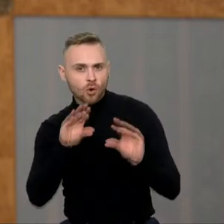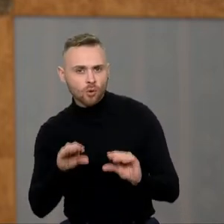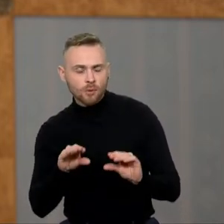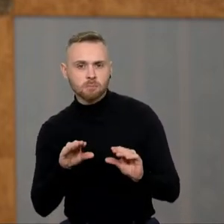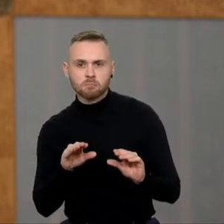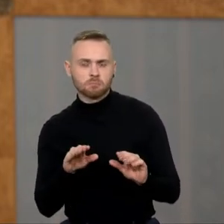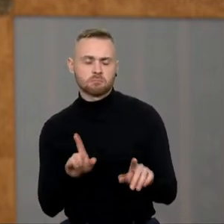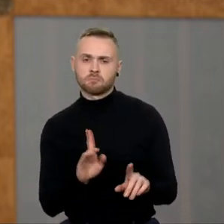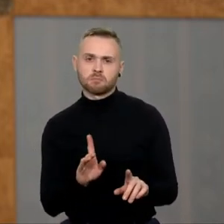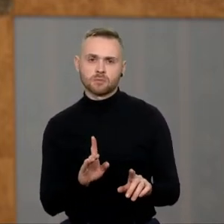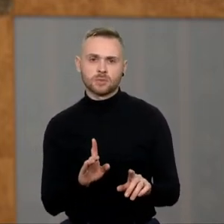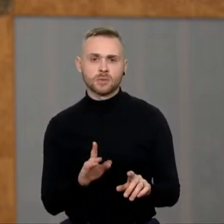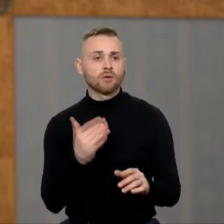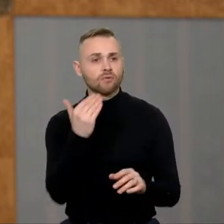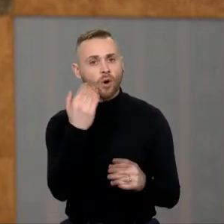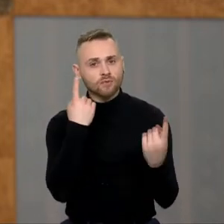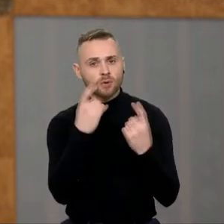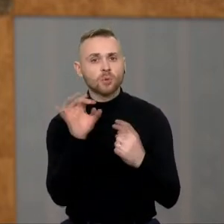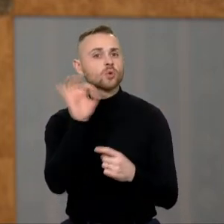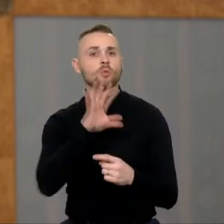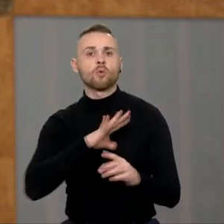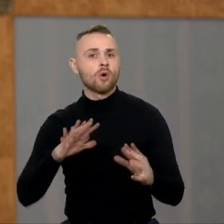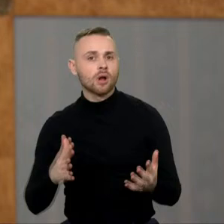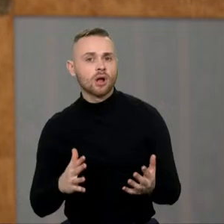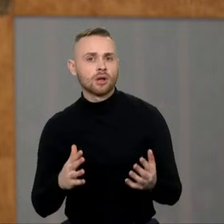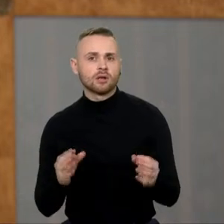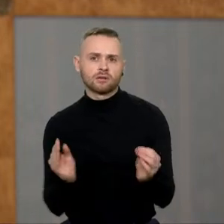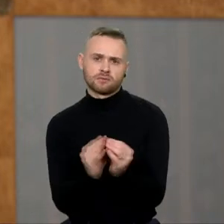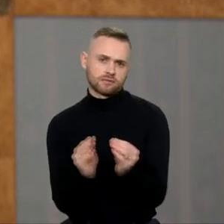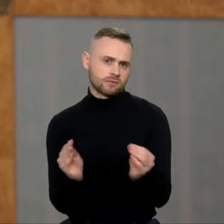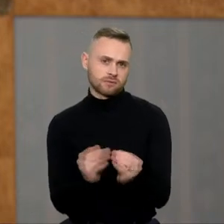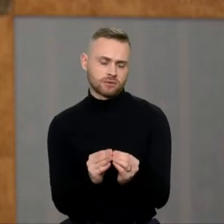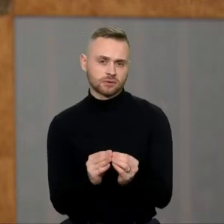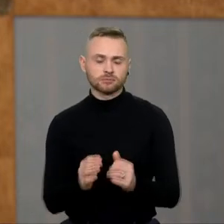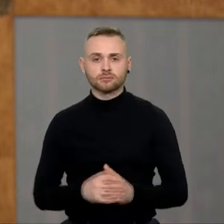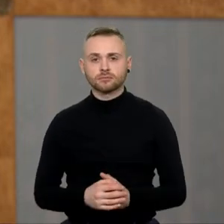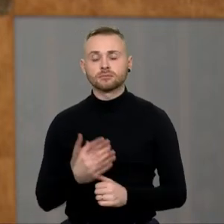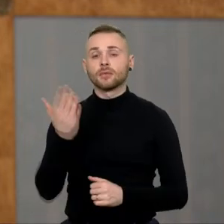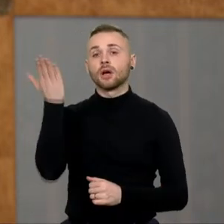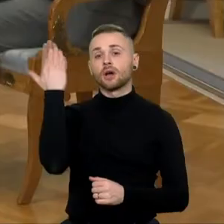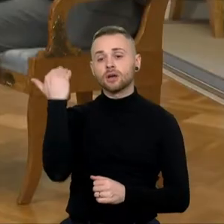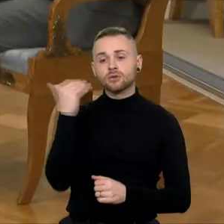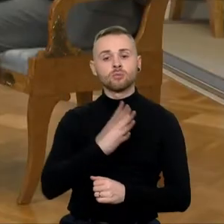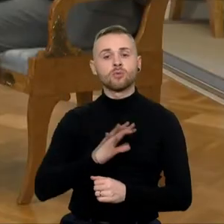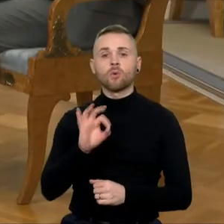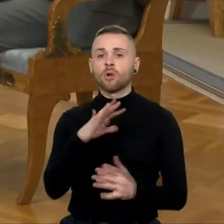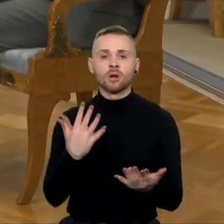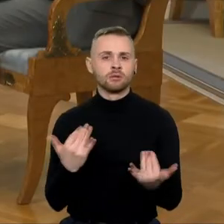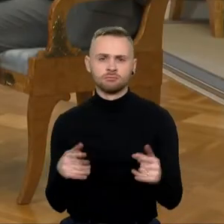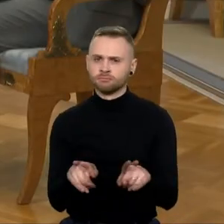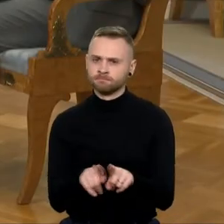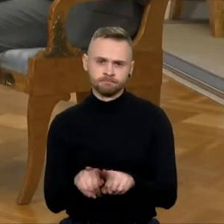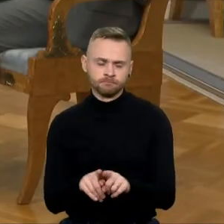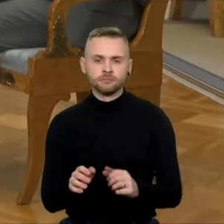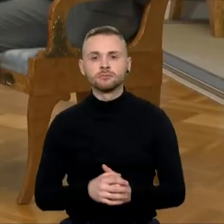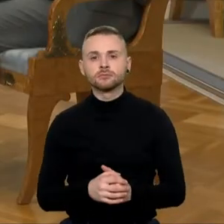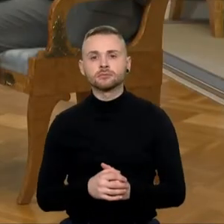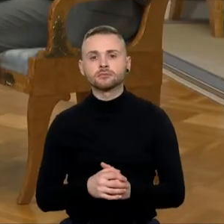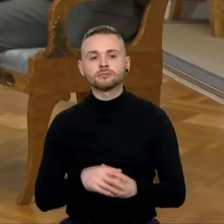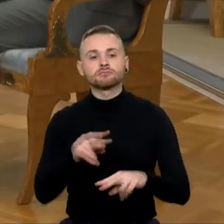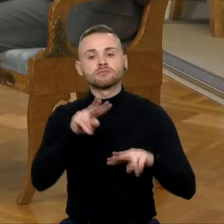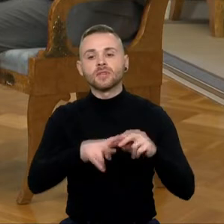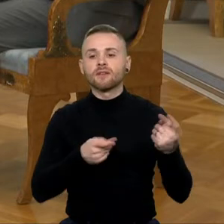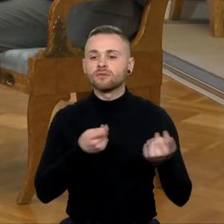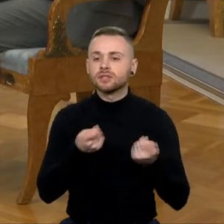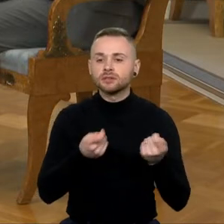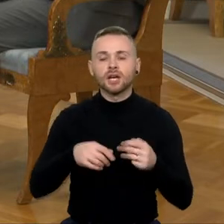yra lygiai toks pat, koks buvo ir tais ankstesniais metais. Susitikimas su vietos valdžia,